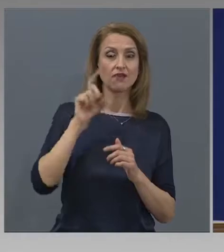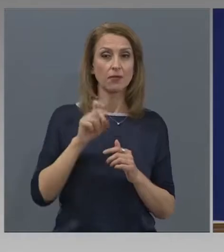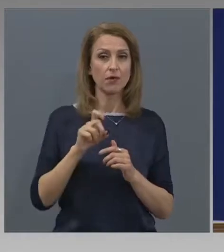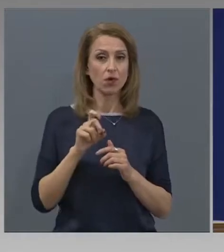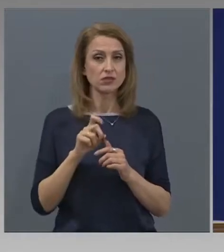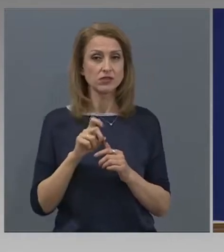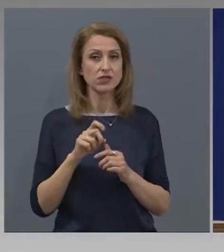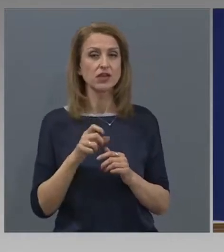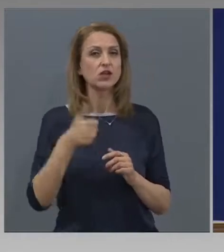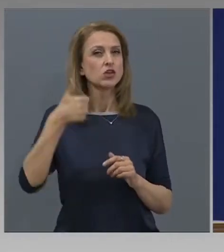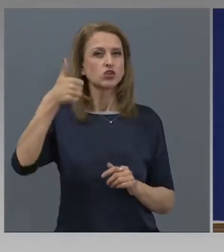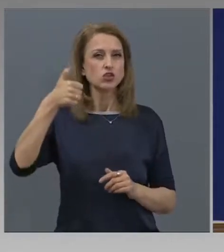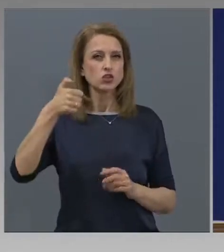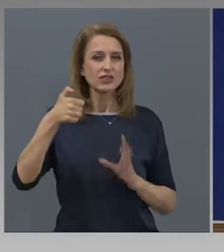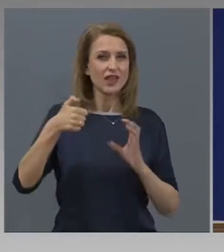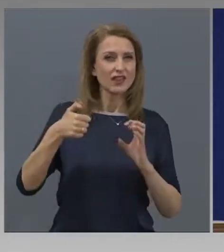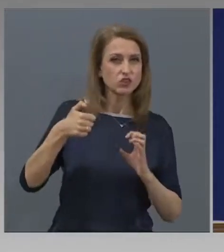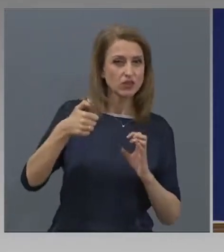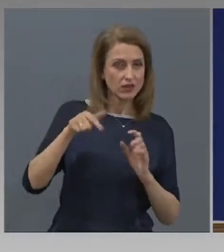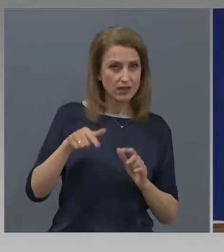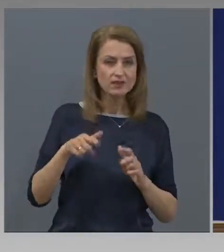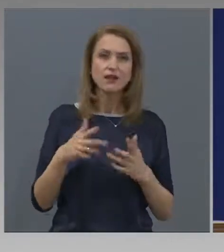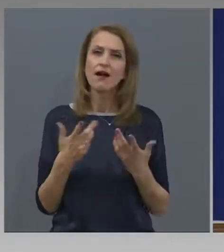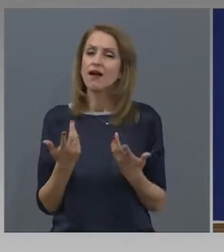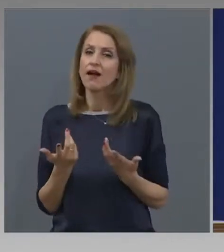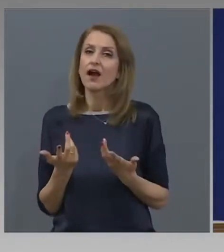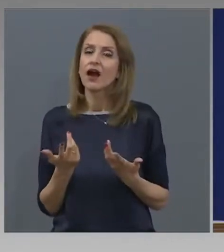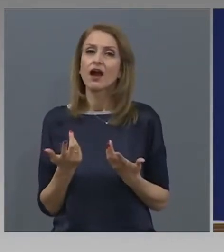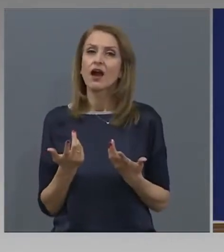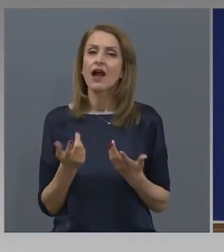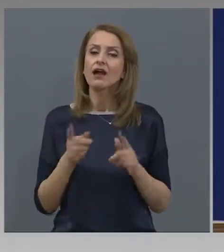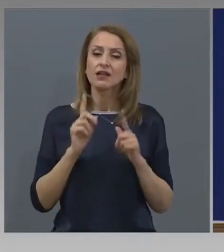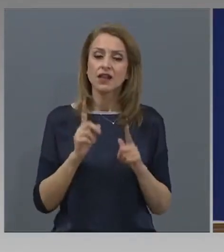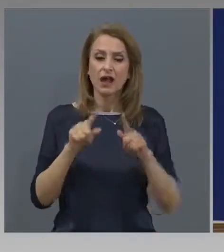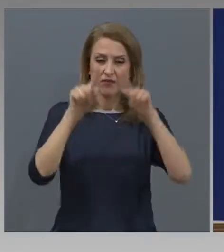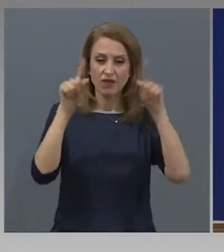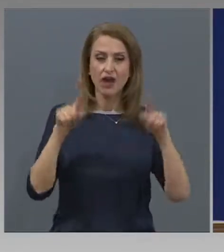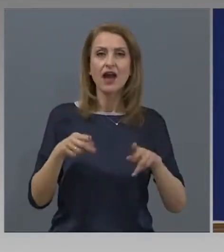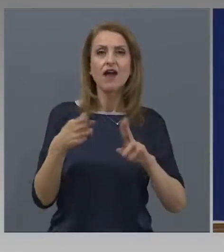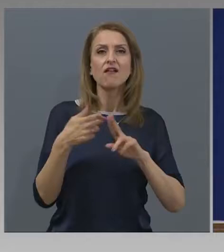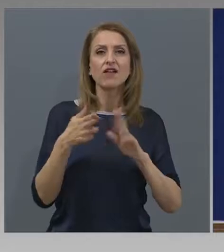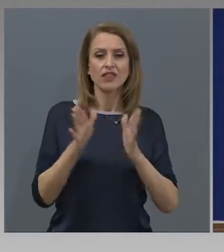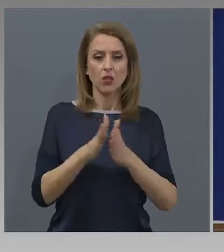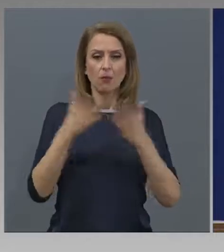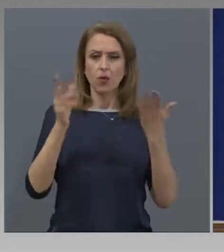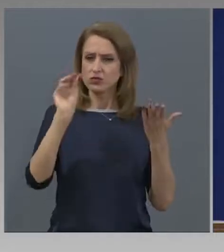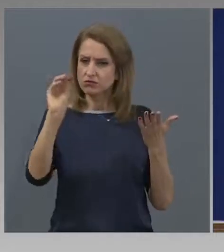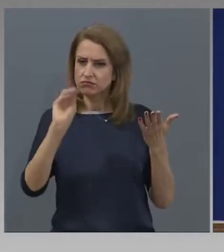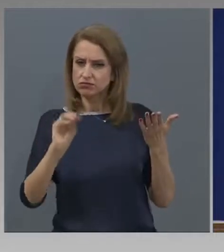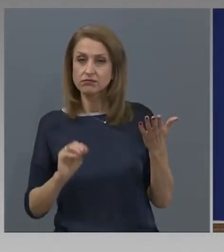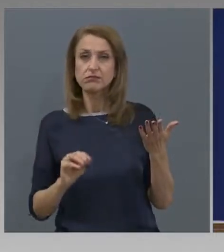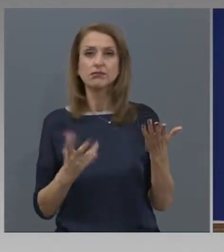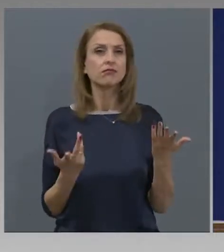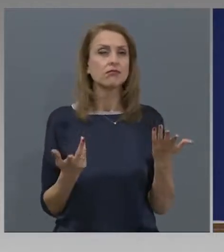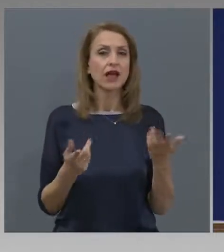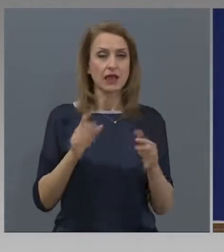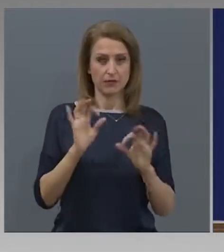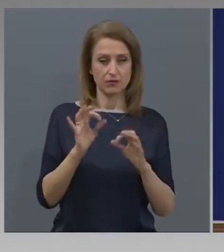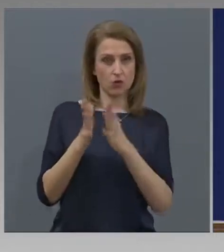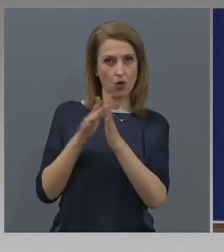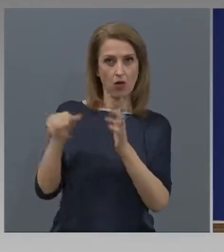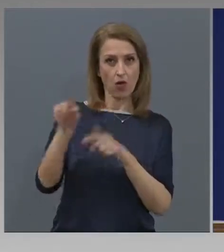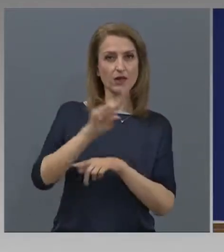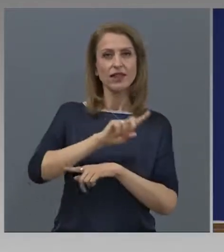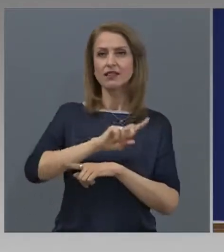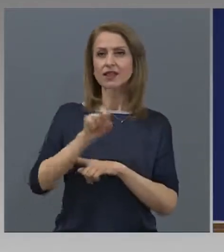относно схемата 61-40. По какъв начин трябва да се отразява в ведомостите? Хората не трябва да бъдат в платен отпуск, не